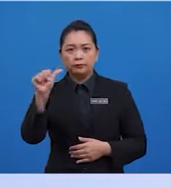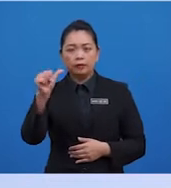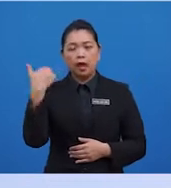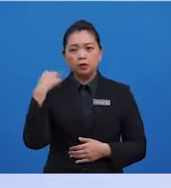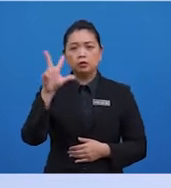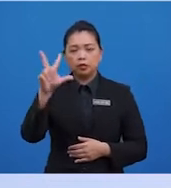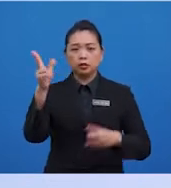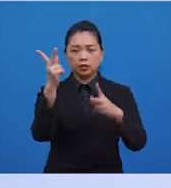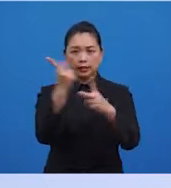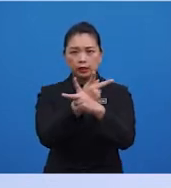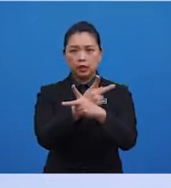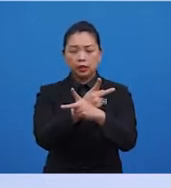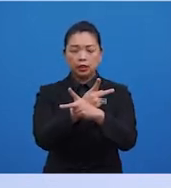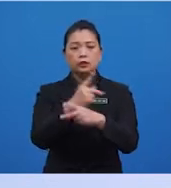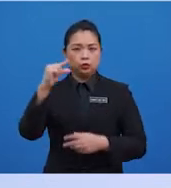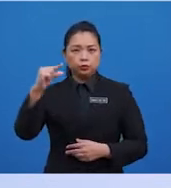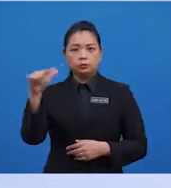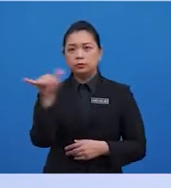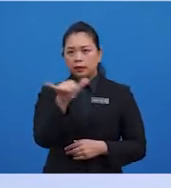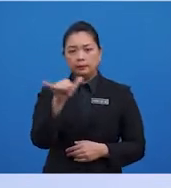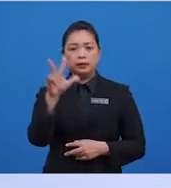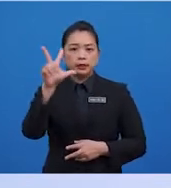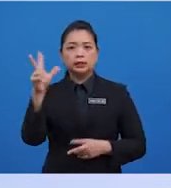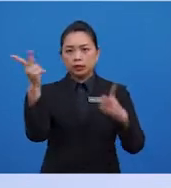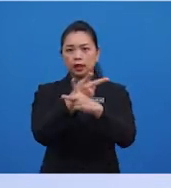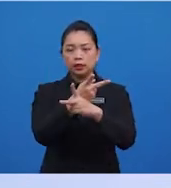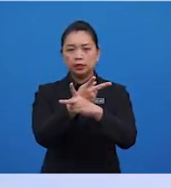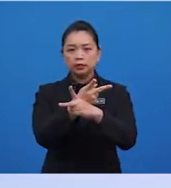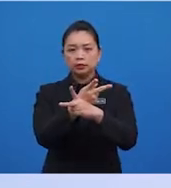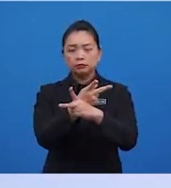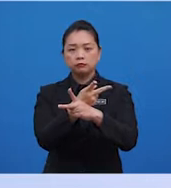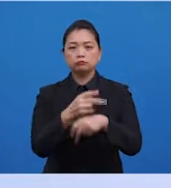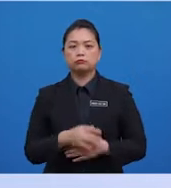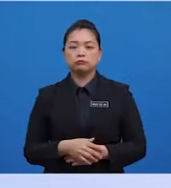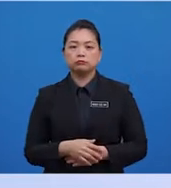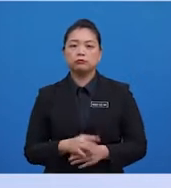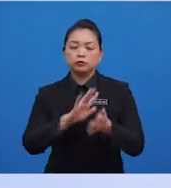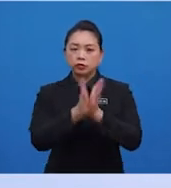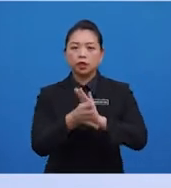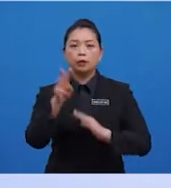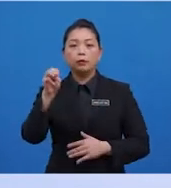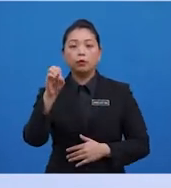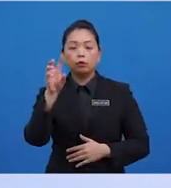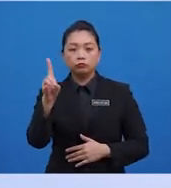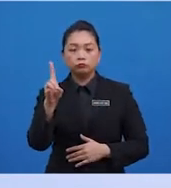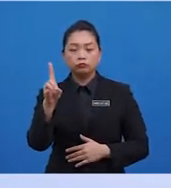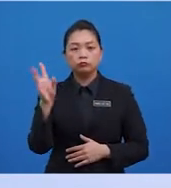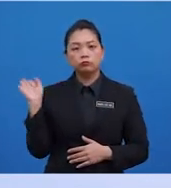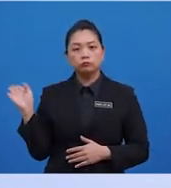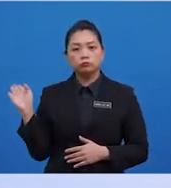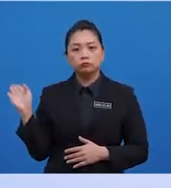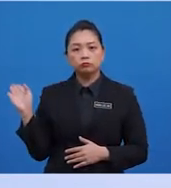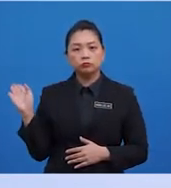kali. Begitu juga dengan huruf G wujud 3 kali. Dengan itu, mood bagi set data